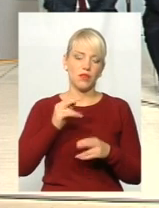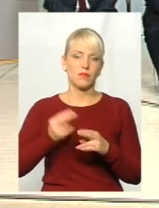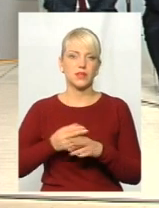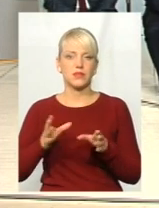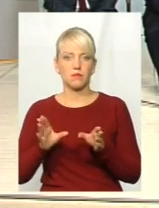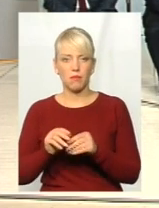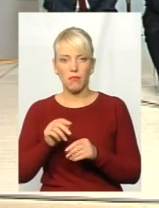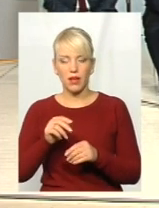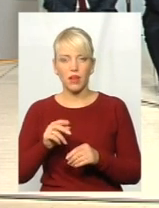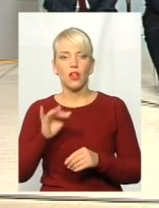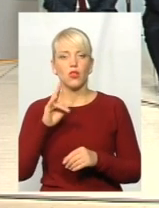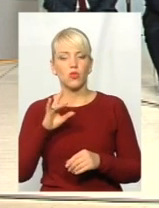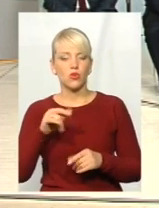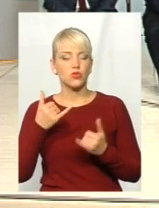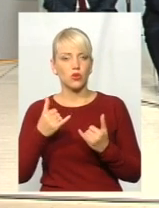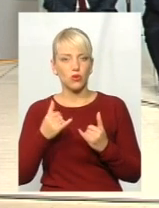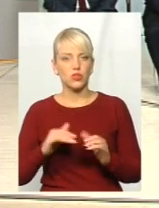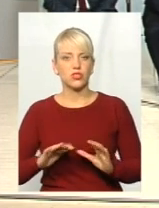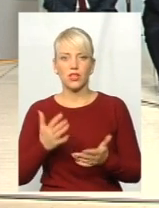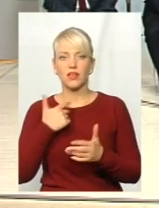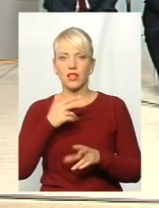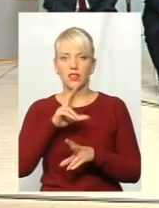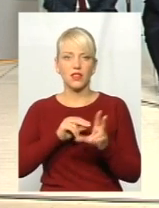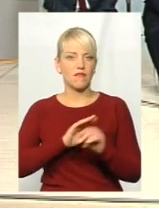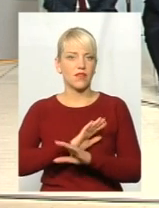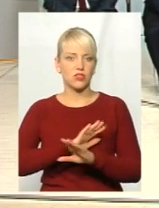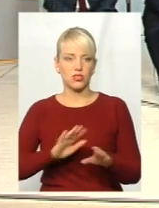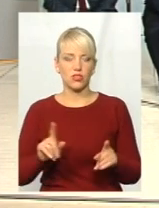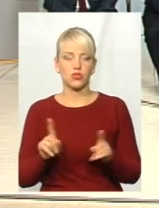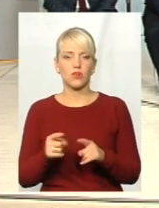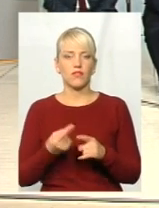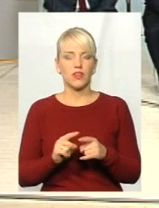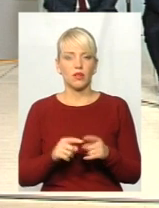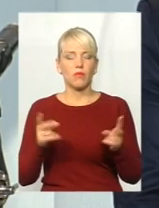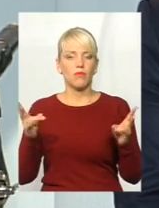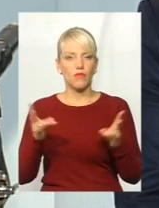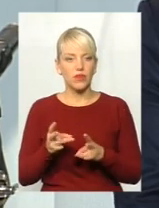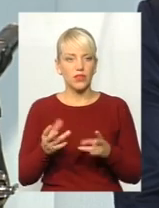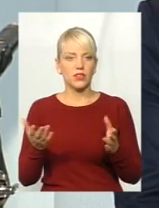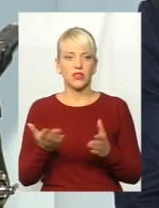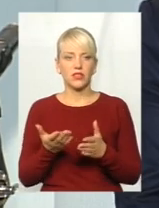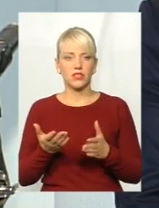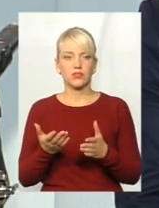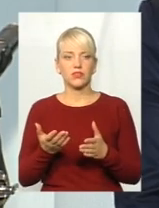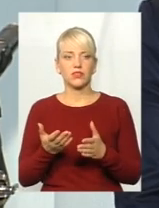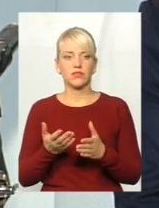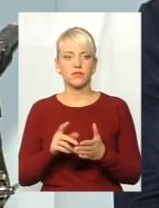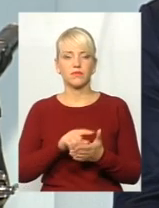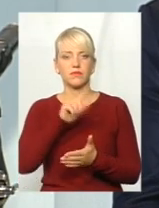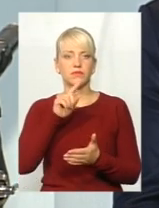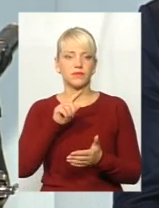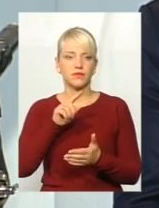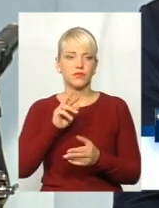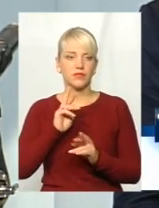сьогоднішній інцидент, я не вважаю, що він повинен в якихось ракурсах ставитися як